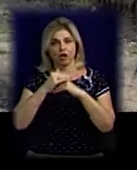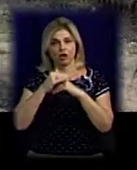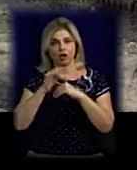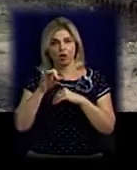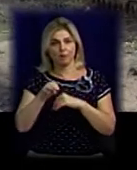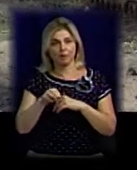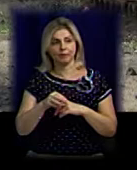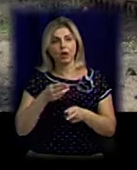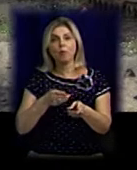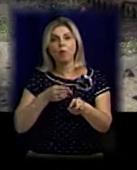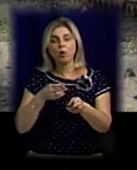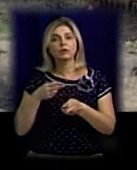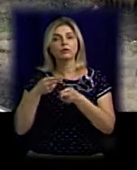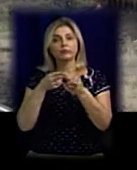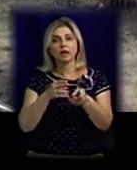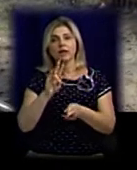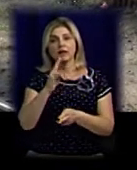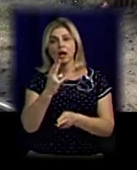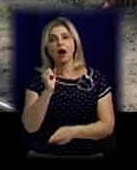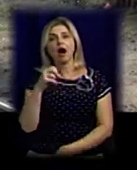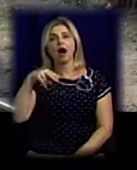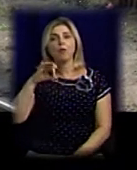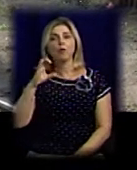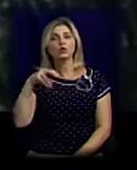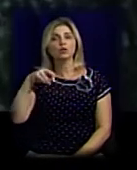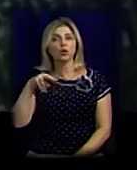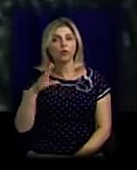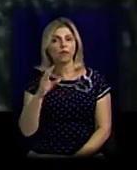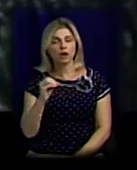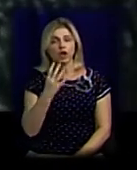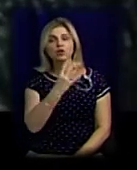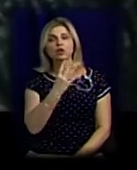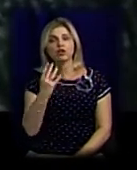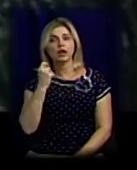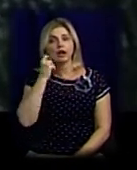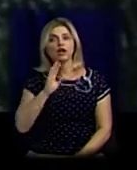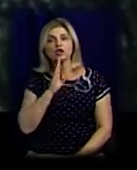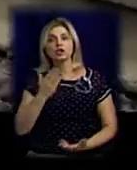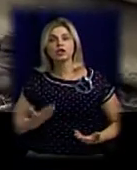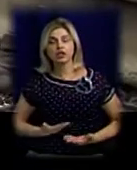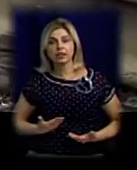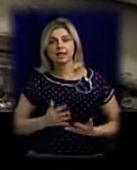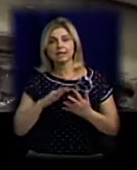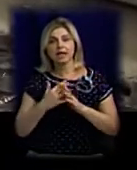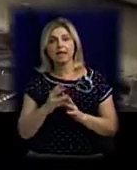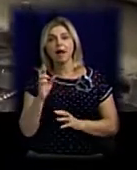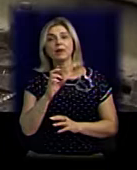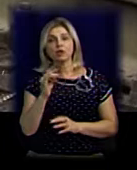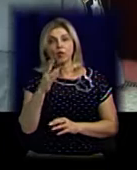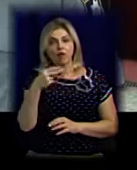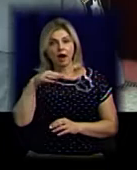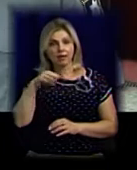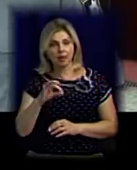Потяг рухався за напрямком Миколаєва-Постолове. 44-річна жителька села Березнегувати знаходилась на коліях.